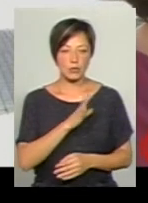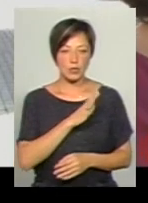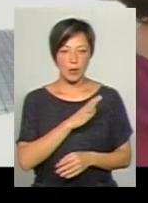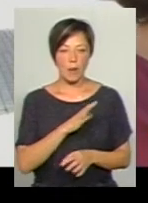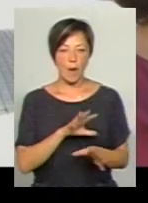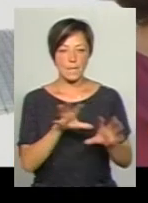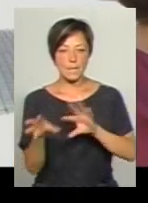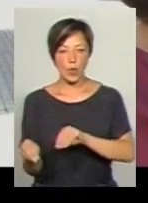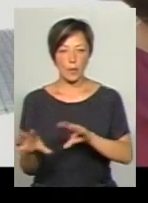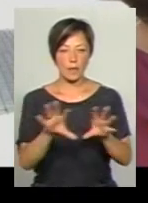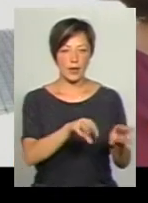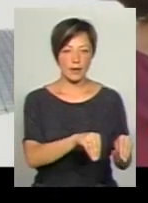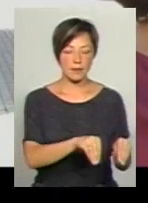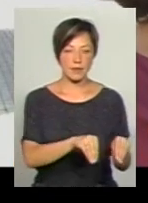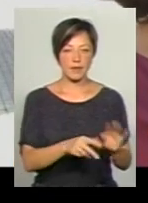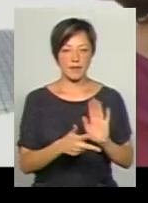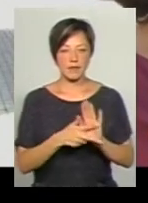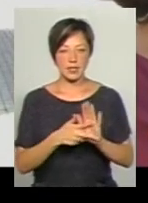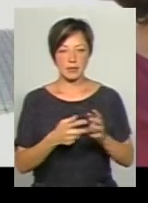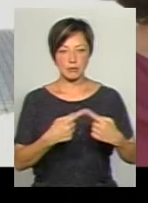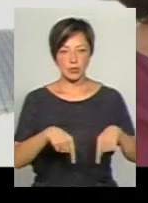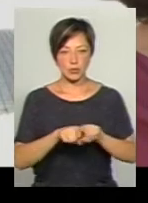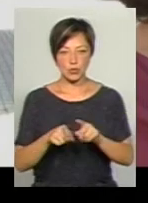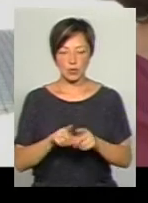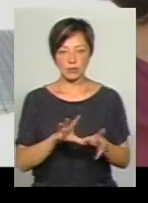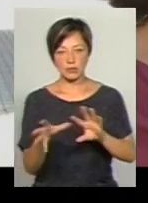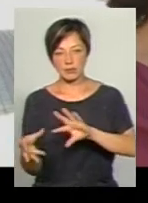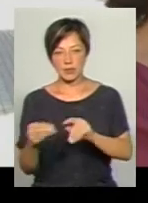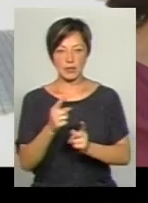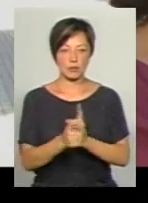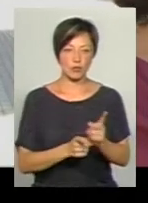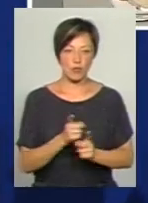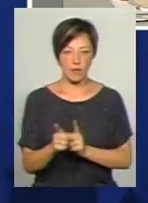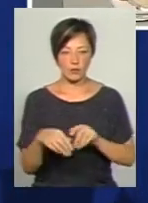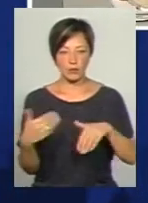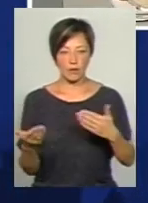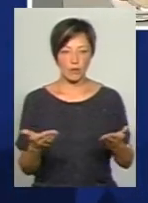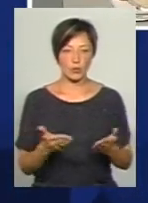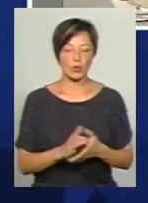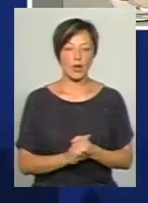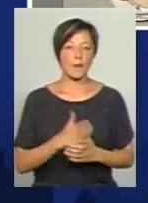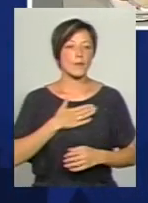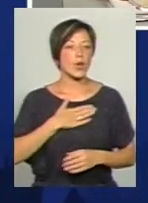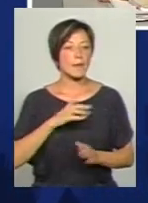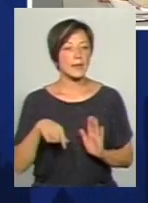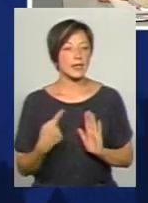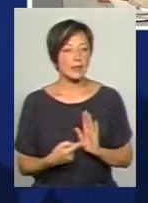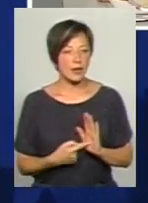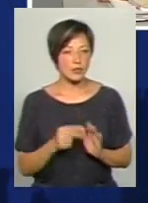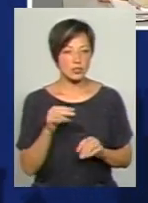мобільним. Тобто вісім зон мають перетікати, трансформуватися одна в одну. Моє питання, чи